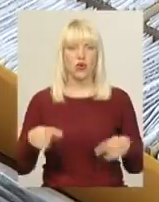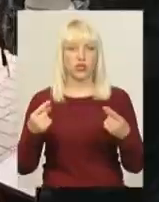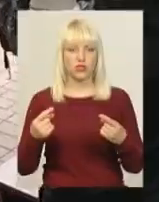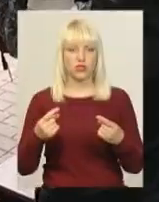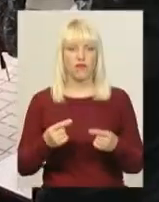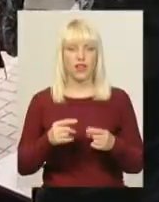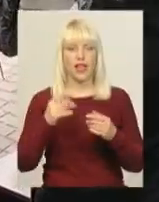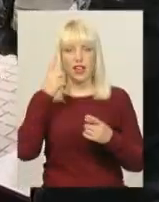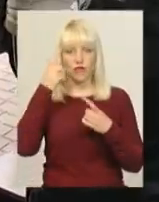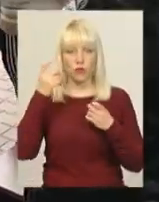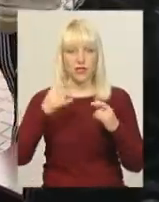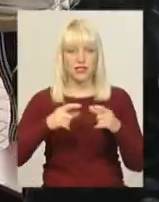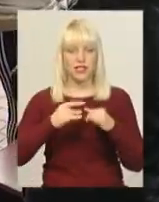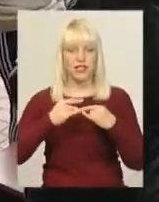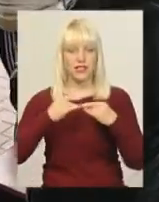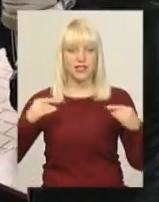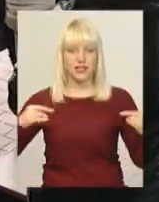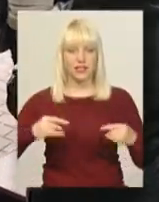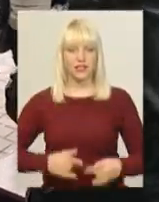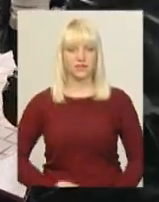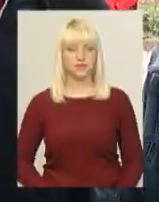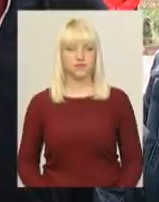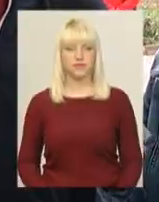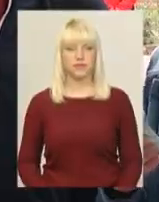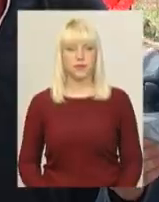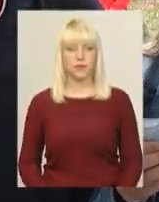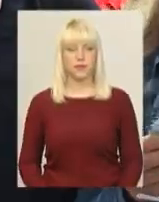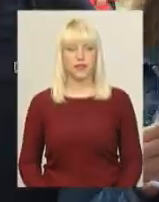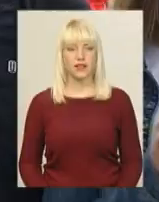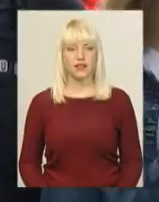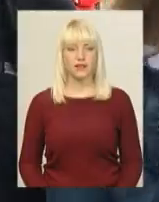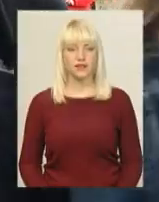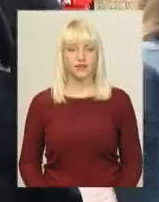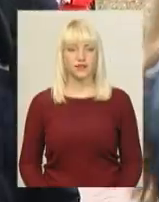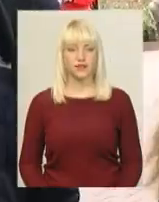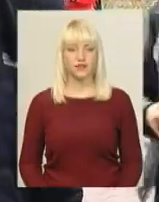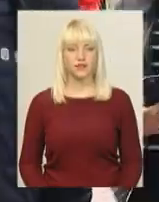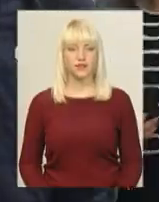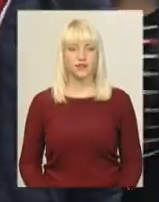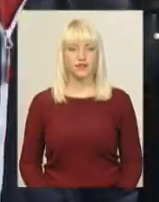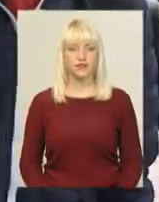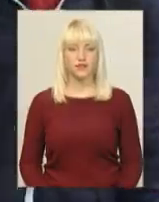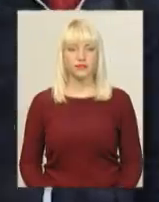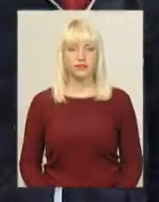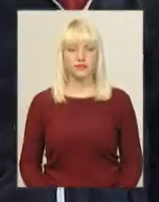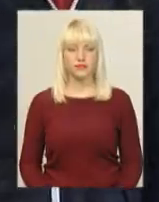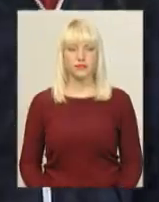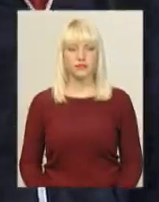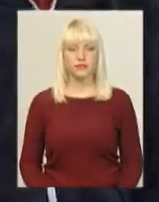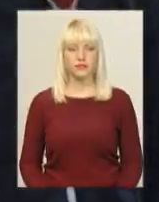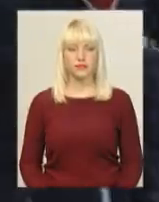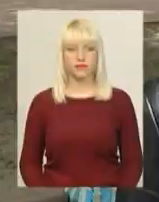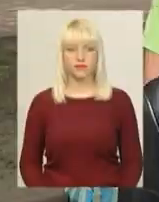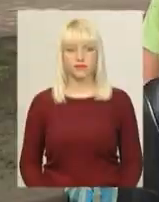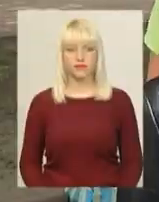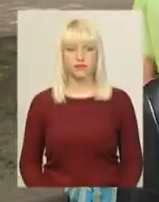стіл. Біля сцени діє мобільний, пересувний пункт, і давайте, дорогу, і стоїться, поки дізнайтеся про свій ВІЛ